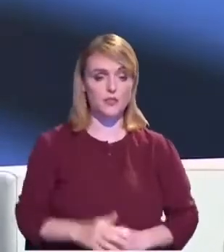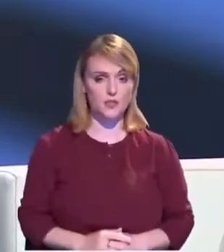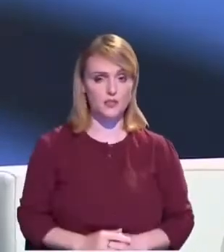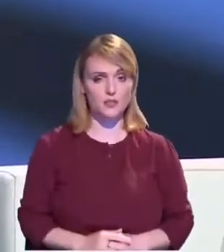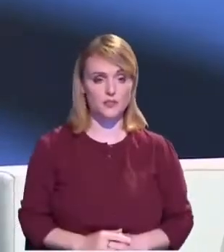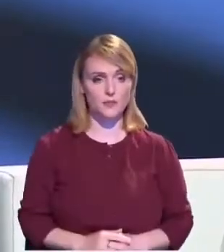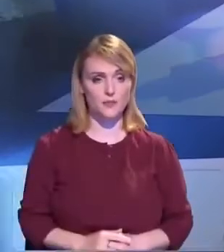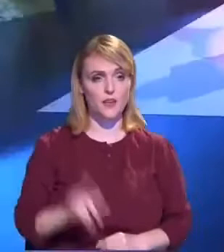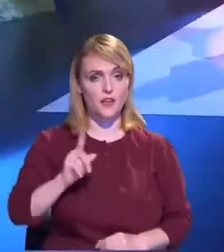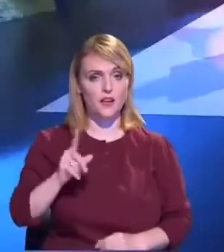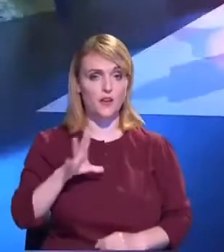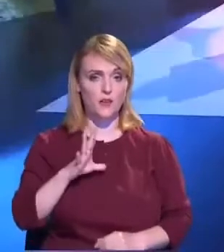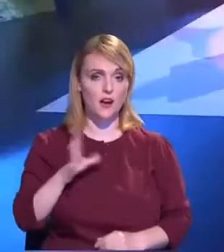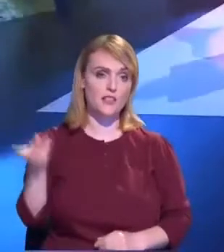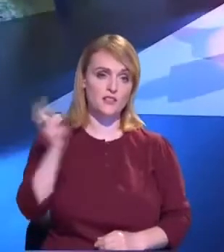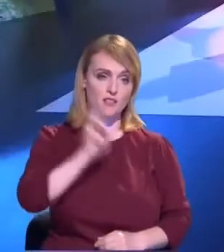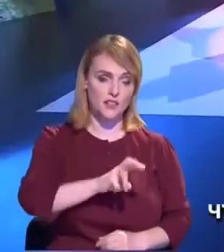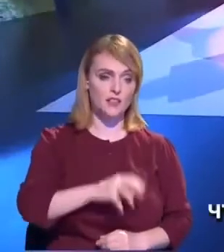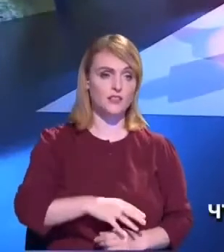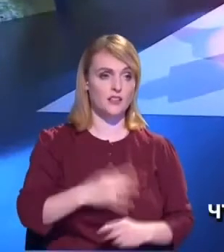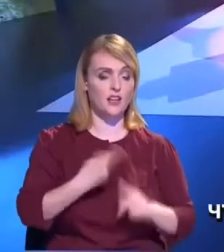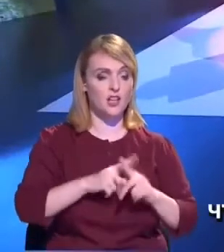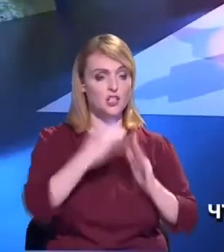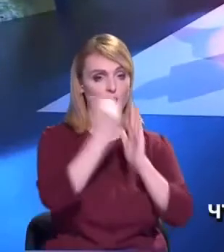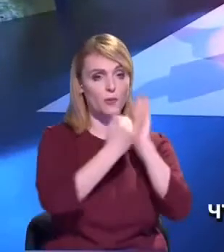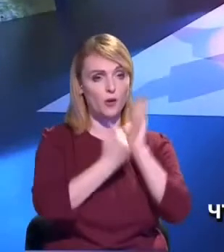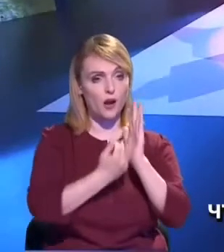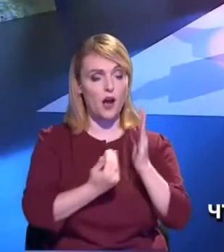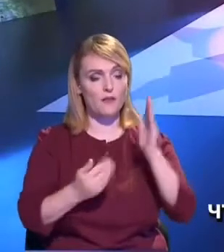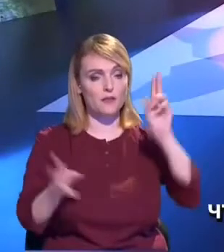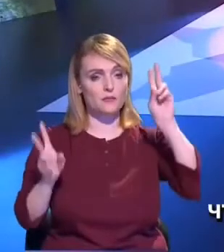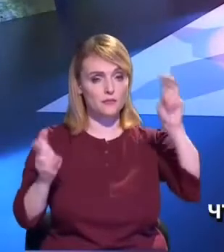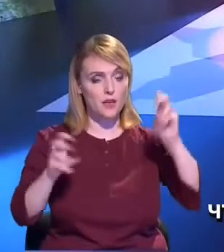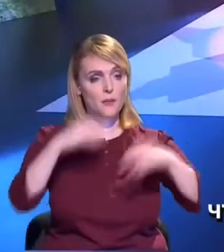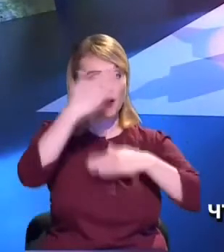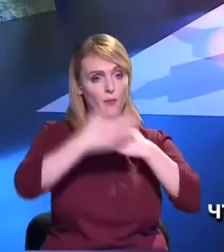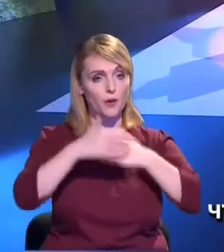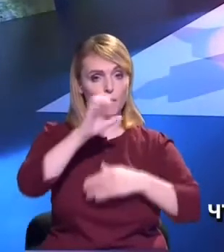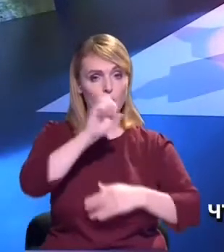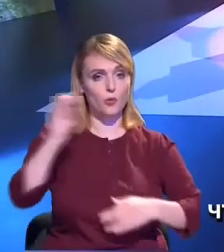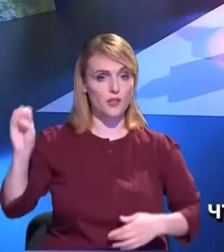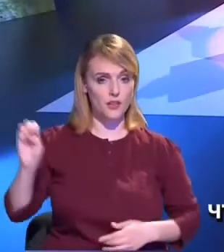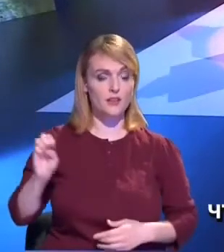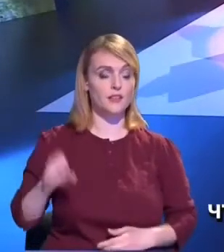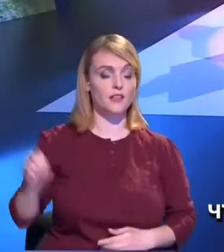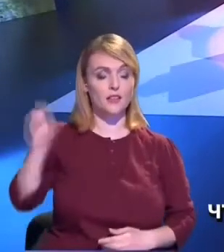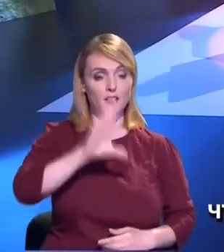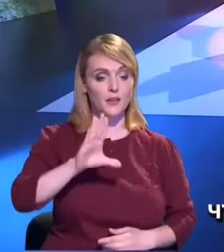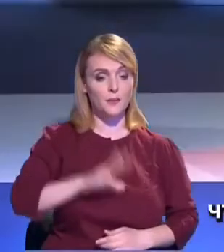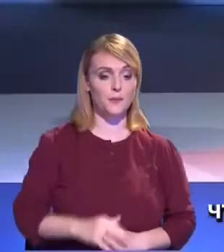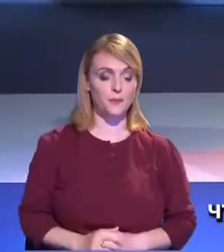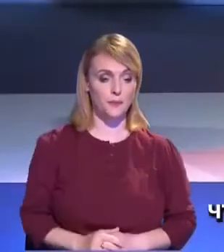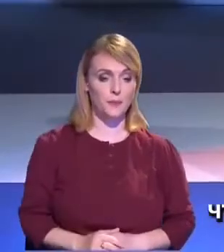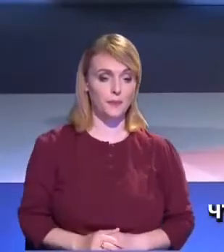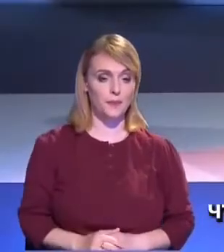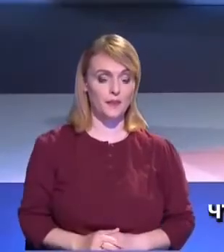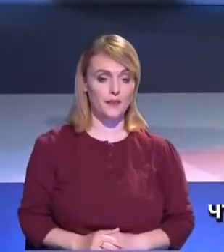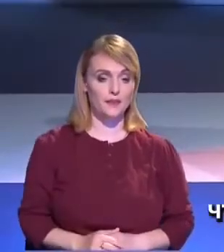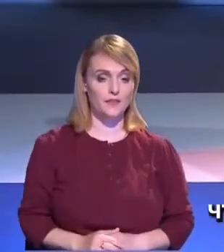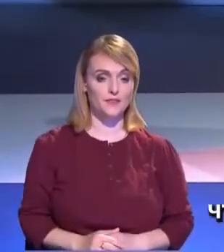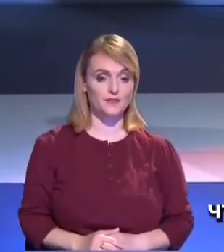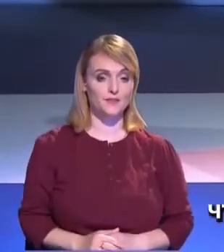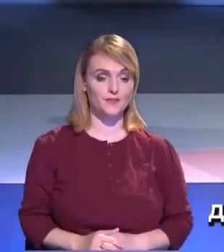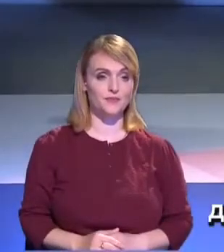platoui emisiunii noastre mai aproape de UIA. Stimați telespectatori, doamnelor și domnilor, planificarea, de fapt, sistemelor de